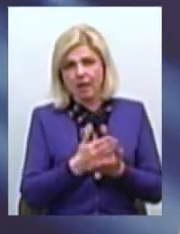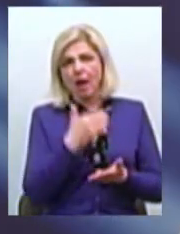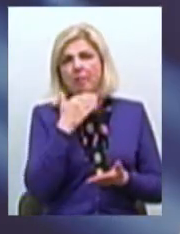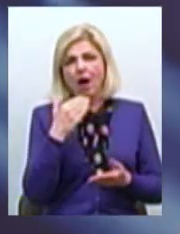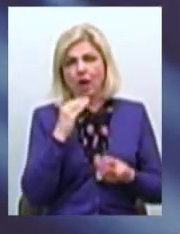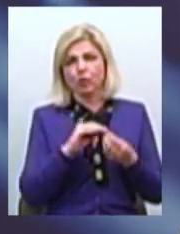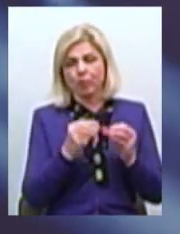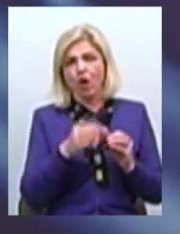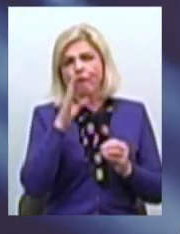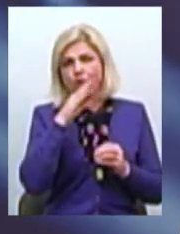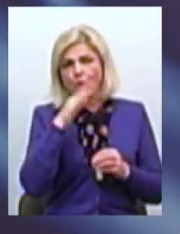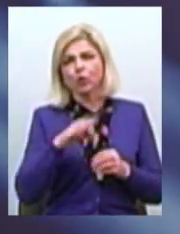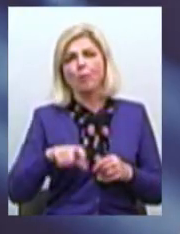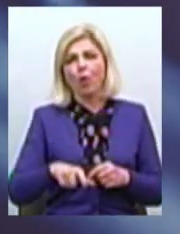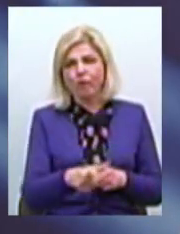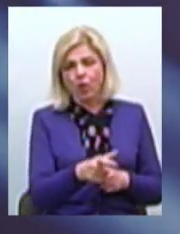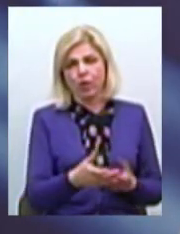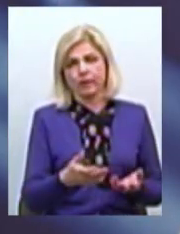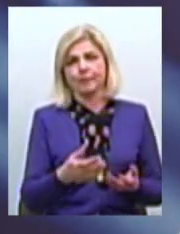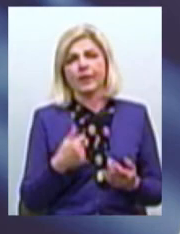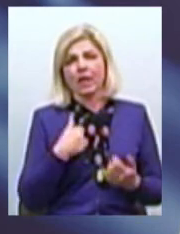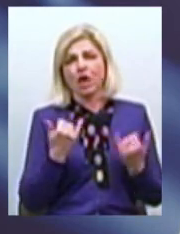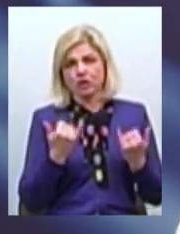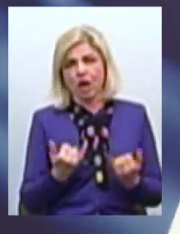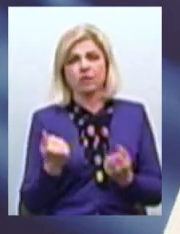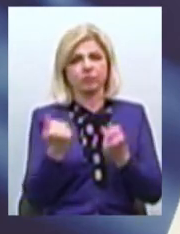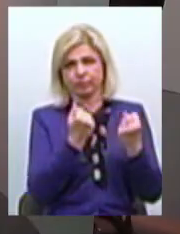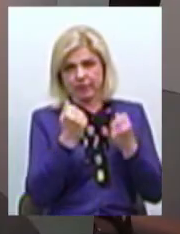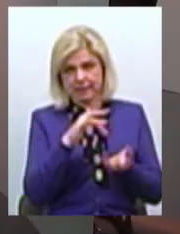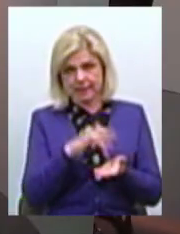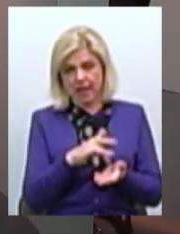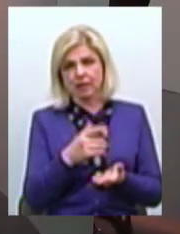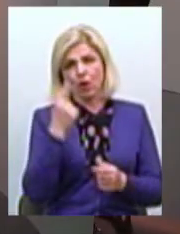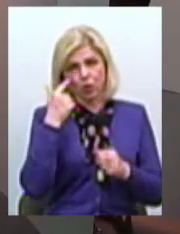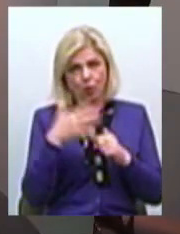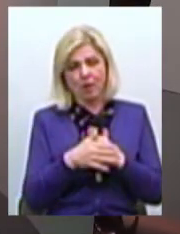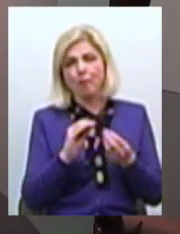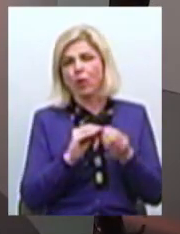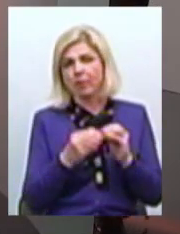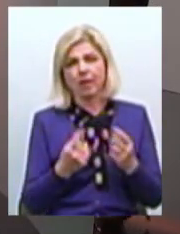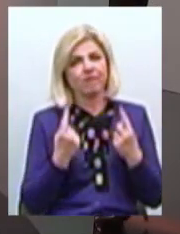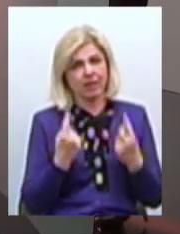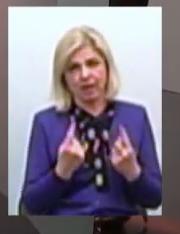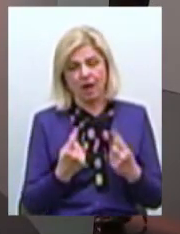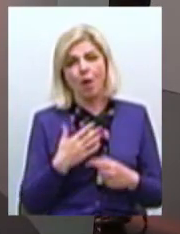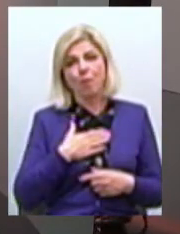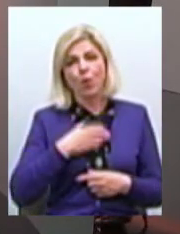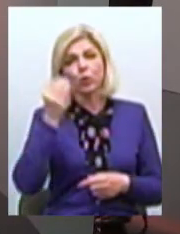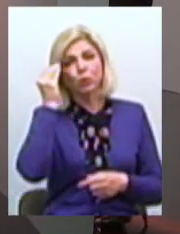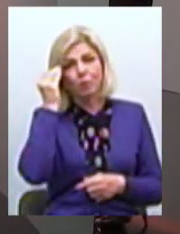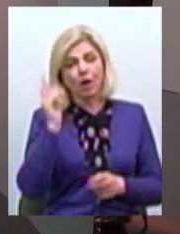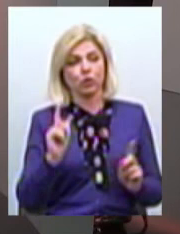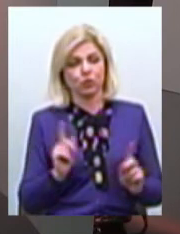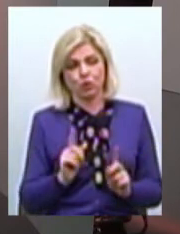водопроводи і все інше Я сама зараз по центру міста їжі розумію, що проблематика дуже велика Тому моя думка, що